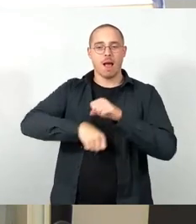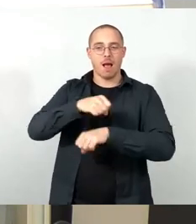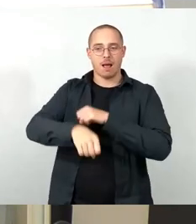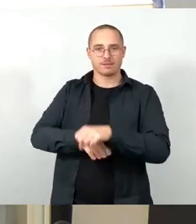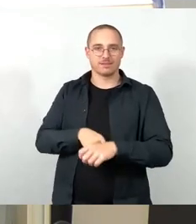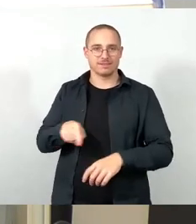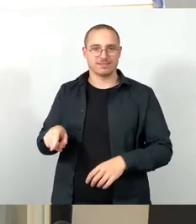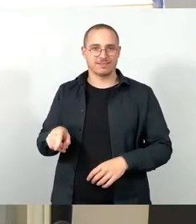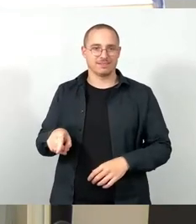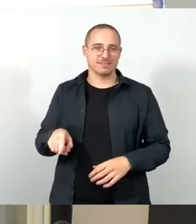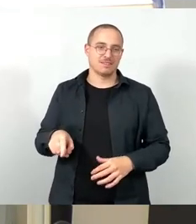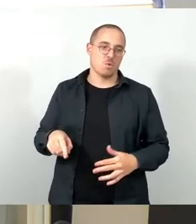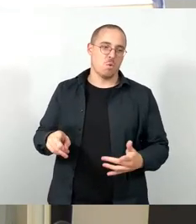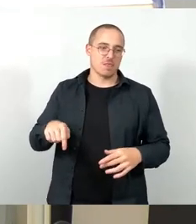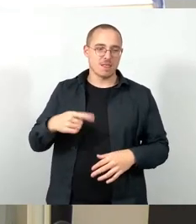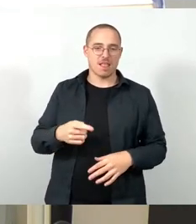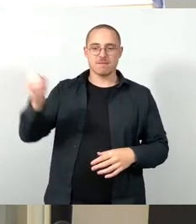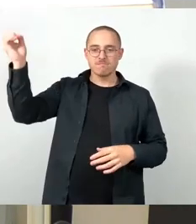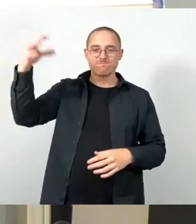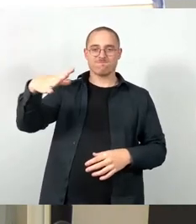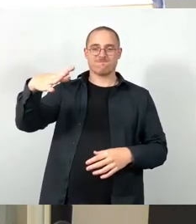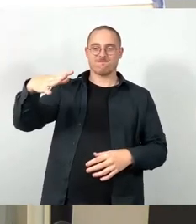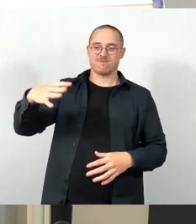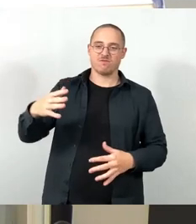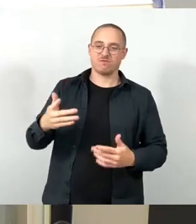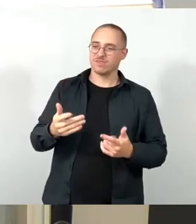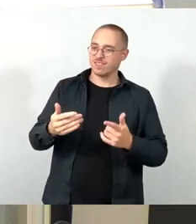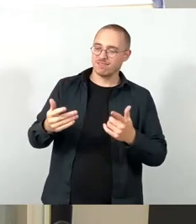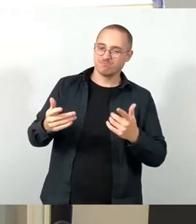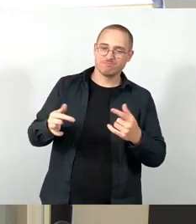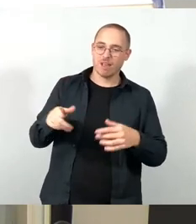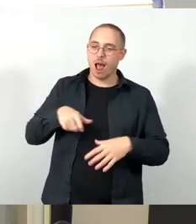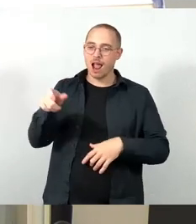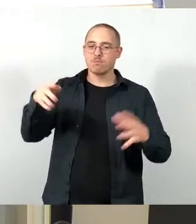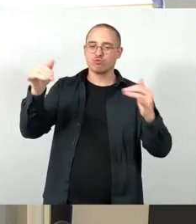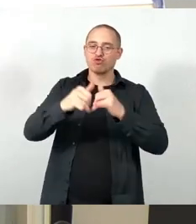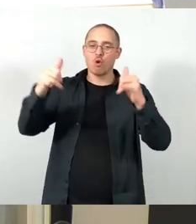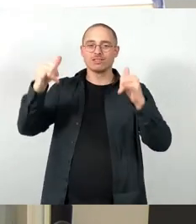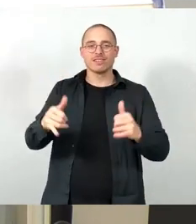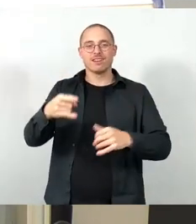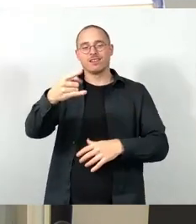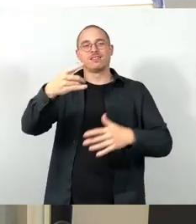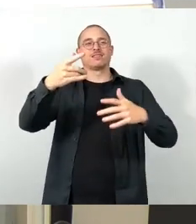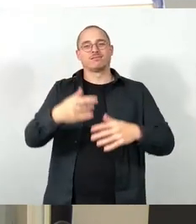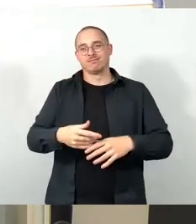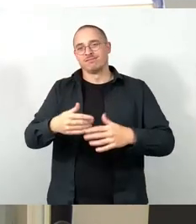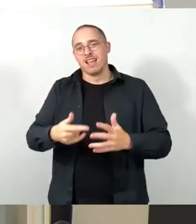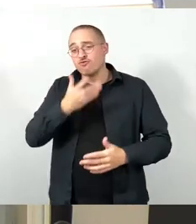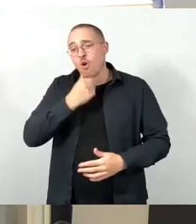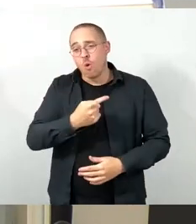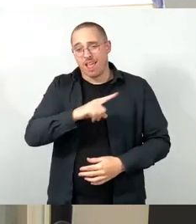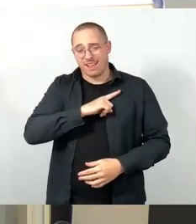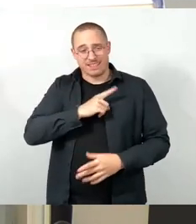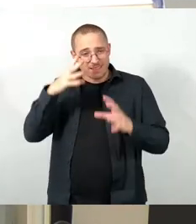Romantik, Herr Zastrow, mit diesem Antrag. Aber auch da wollen wir im Prinzip die Sicherheit vorgehen lassen. Was natürlich noch